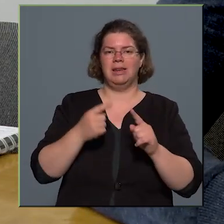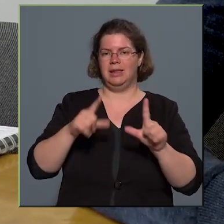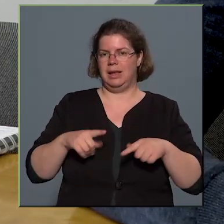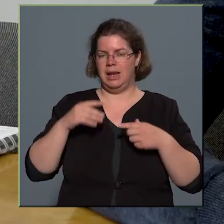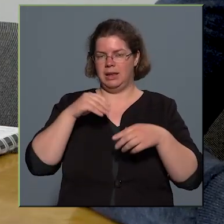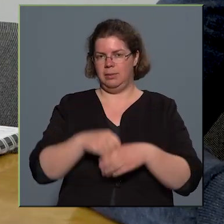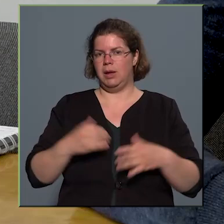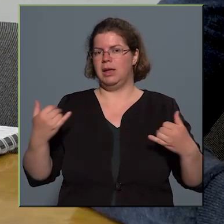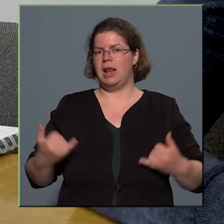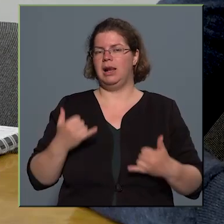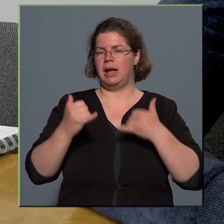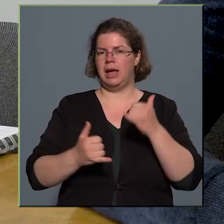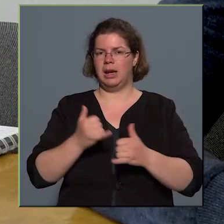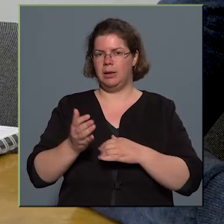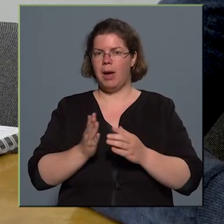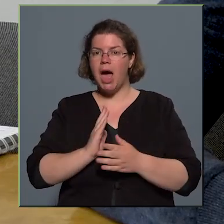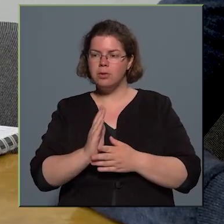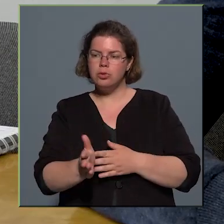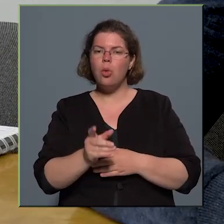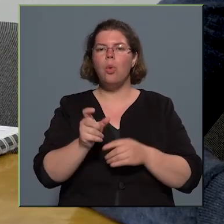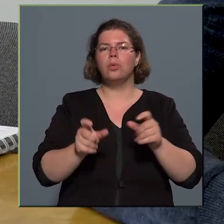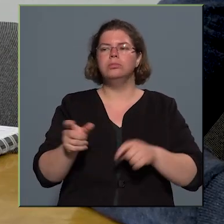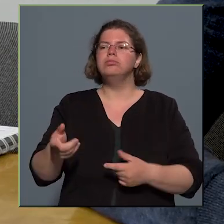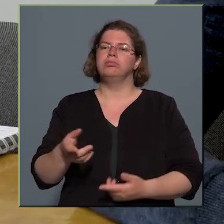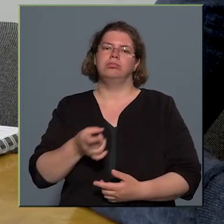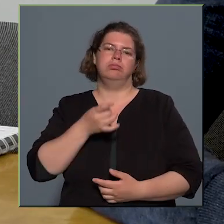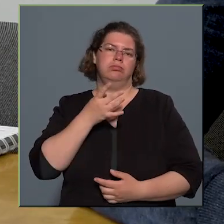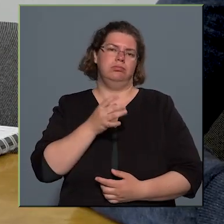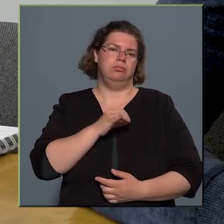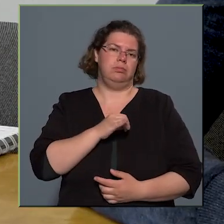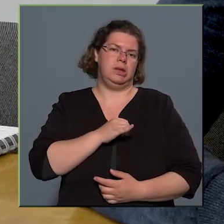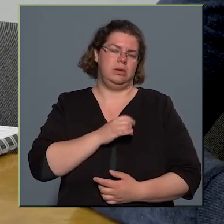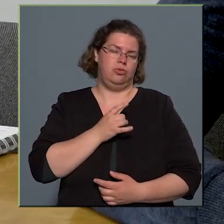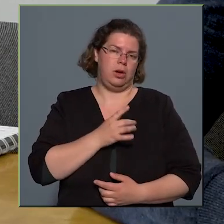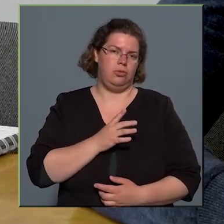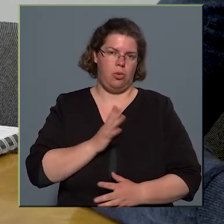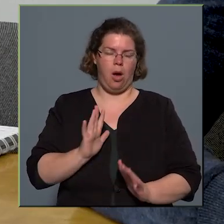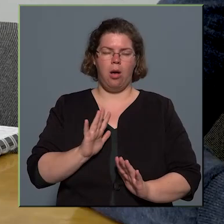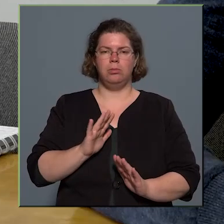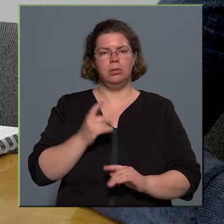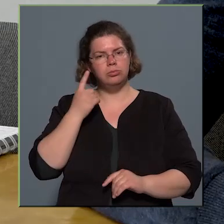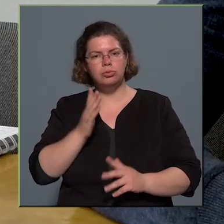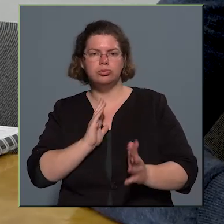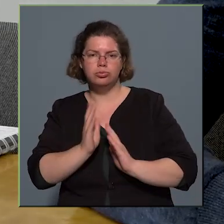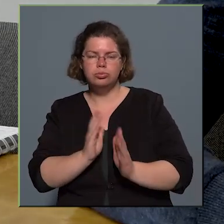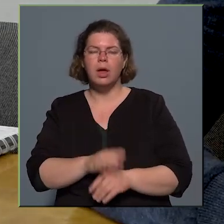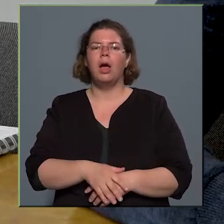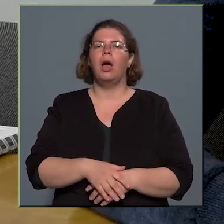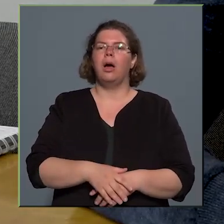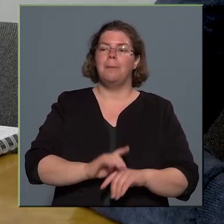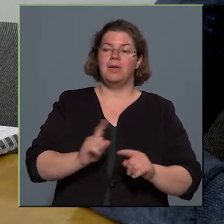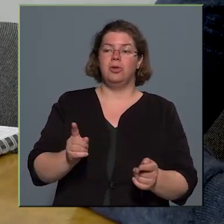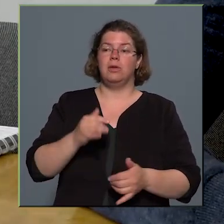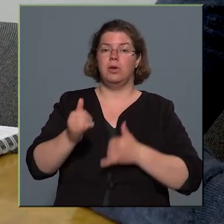jelenleg kerékpározók ezt biztonságosabb körülmények között tudják megtenni, másrészt pedig, hogyha nő a kerékpára a közlekedőknek a száma,